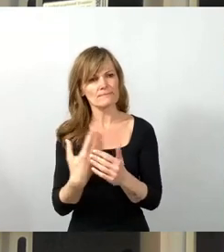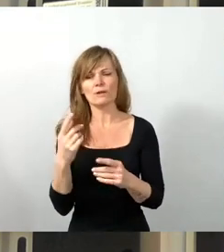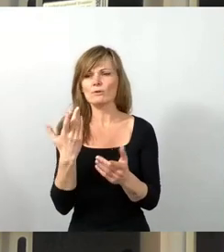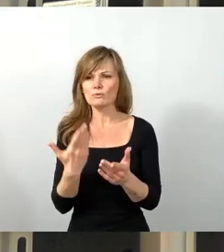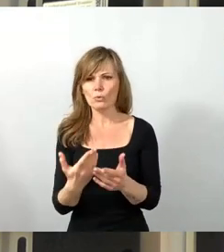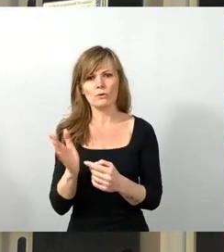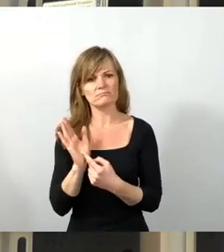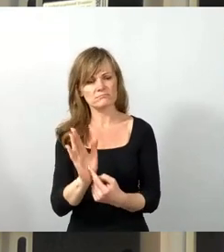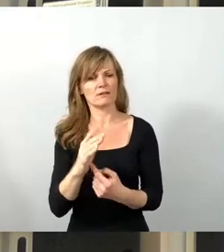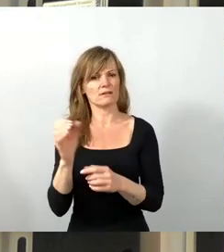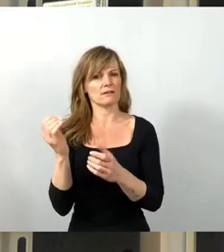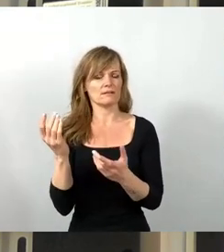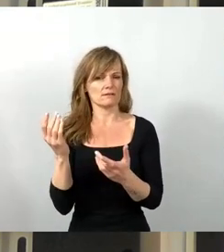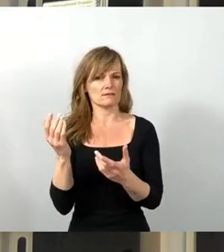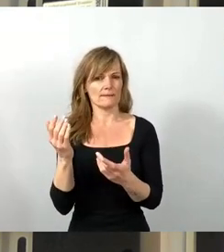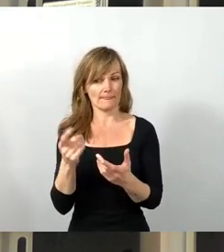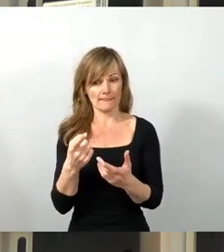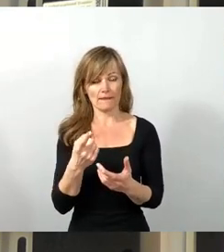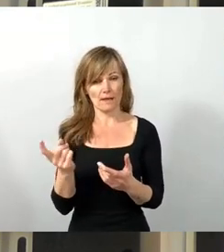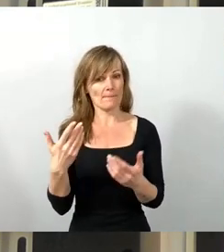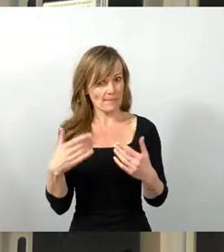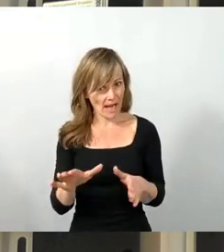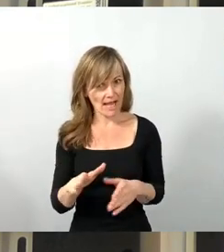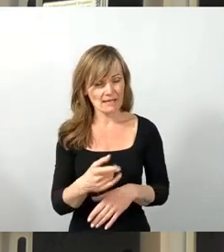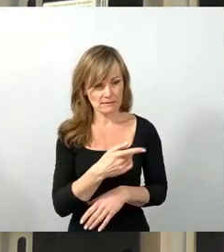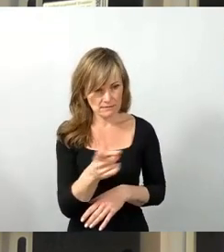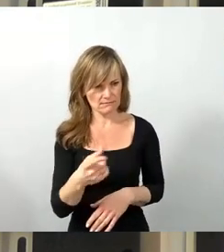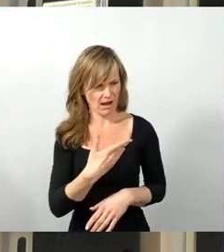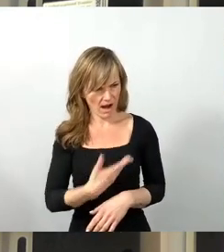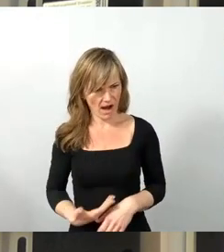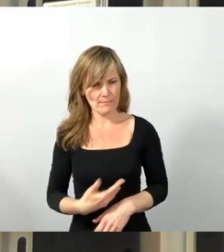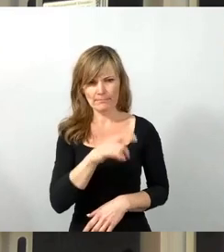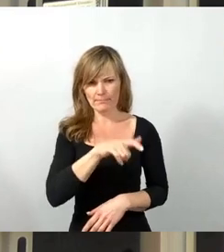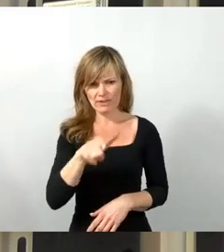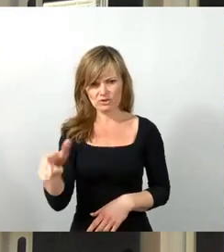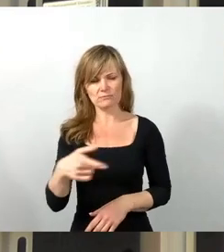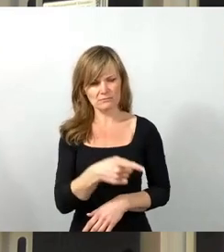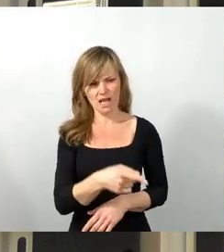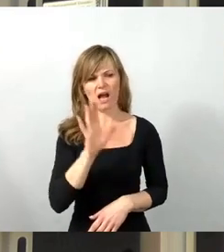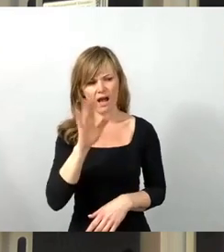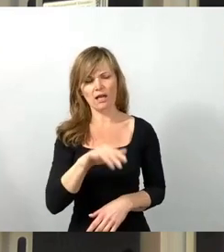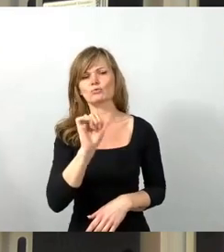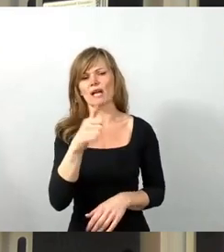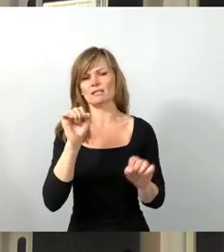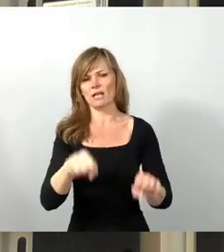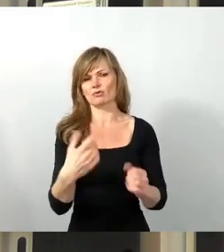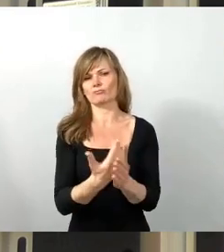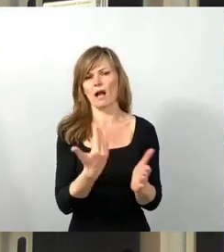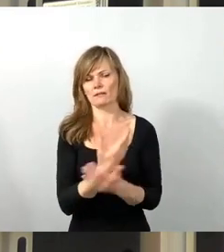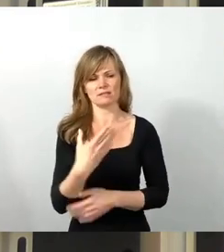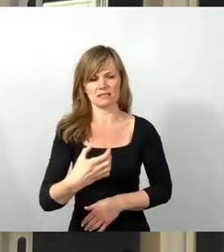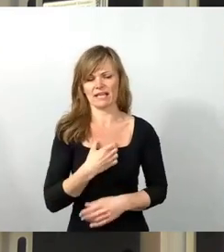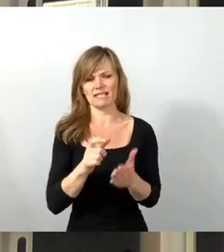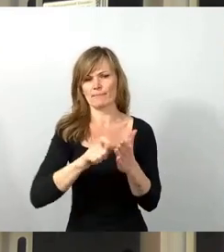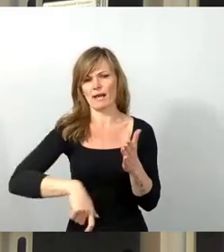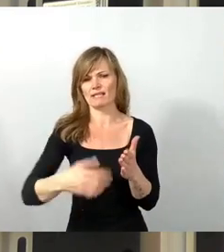dass sie bereit ist, an den Ärmsten in unserer Stadtgesellschaft als erstes zu sparen. Und ich denke, das geht